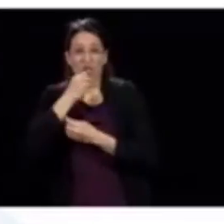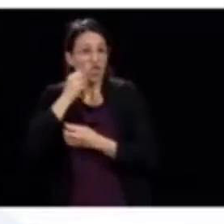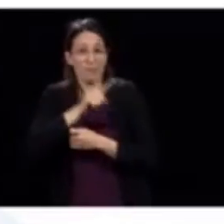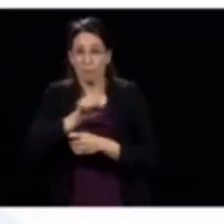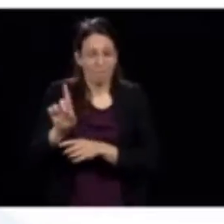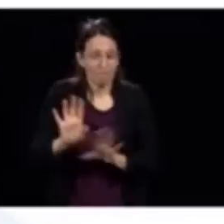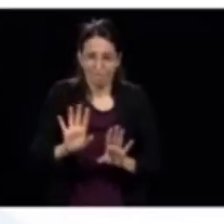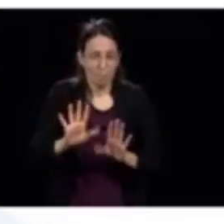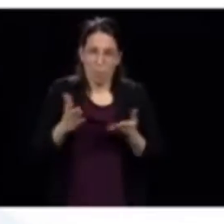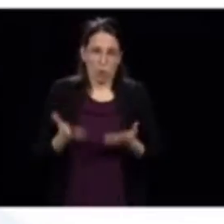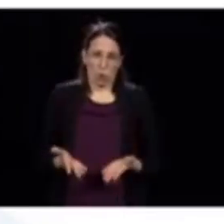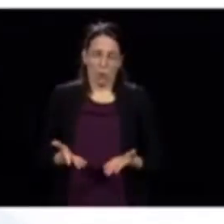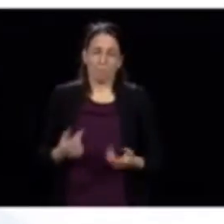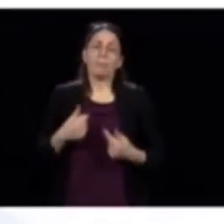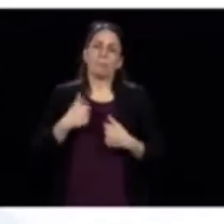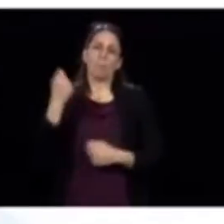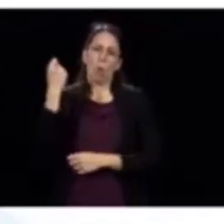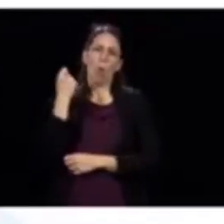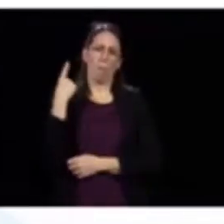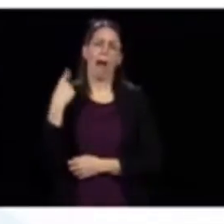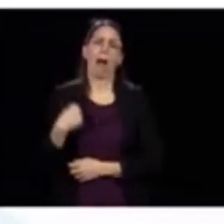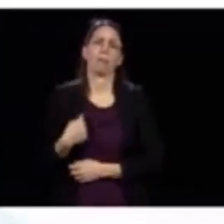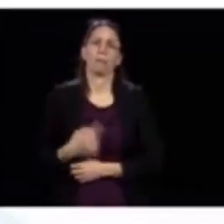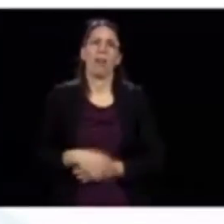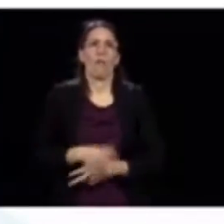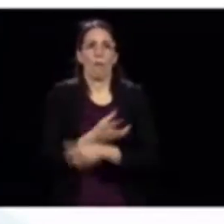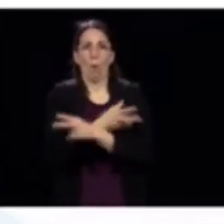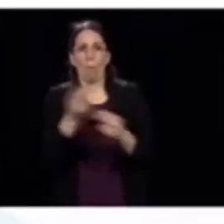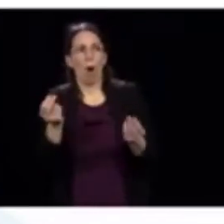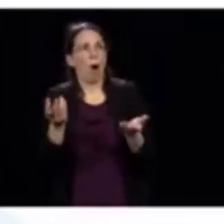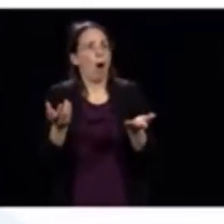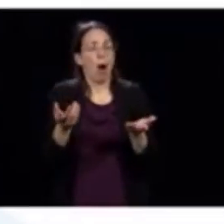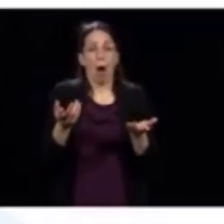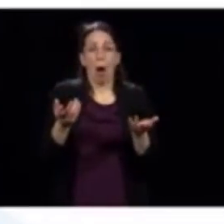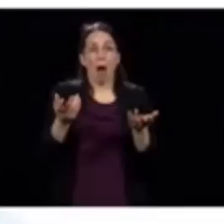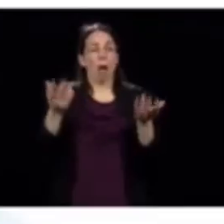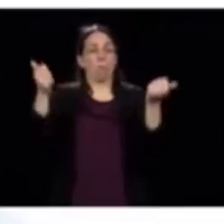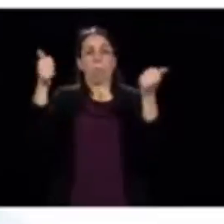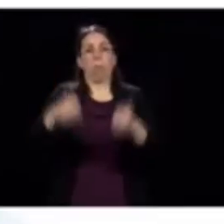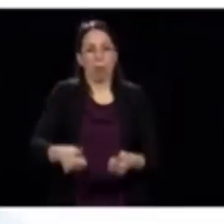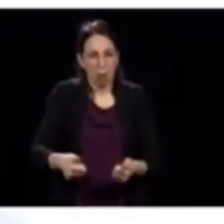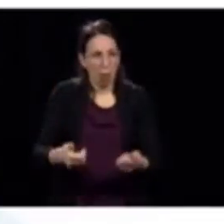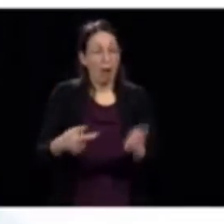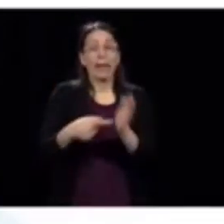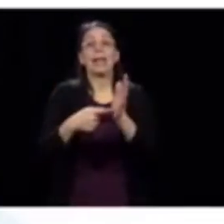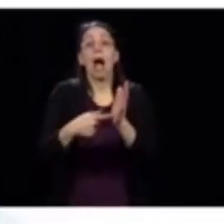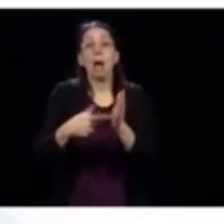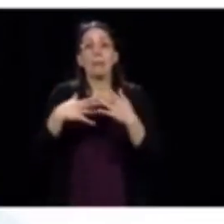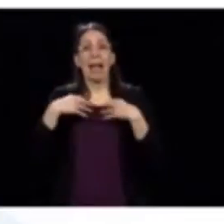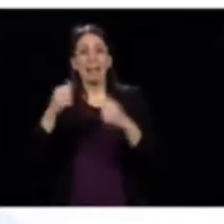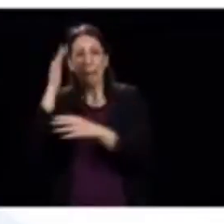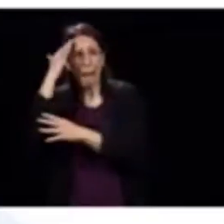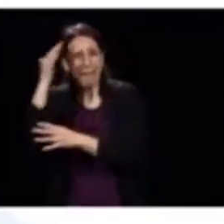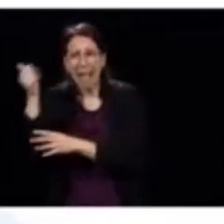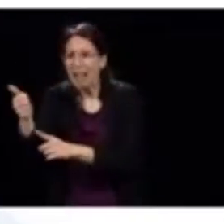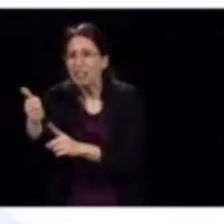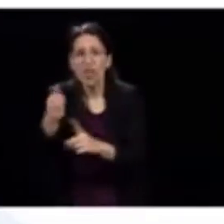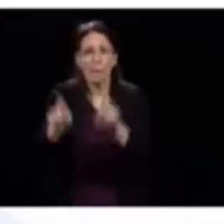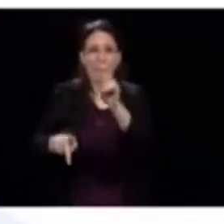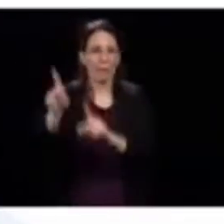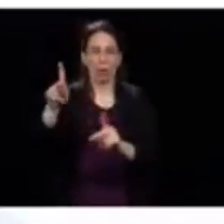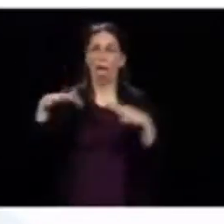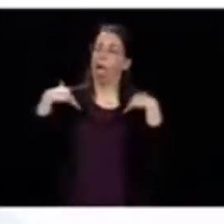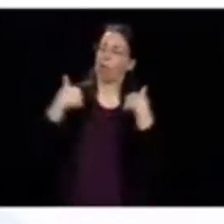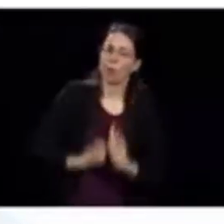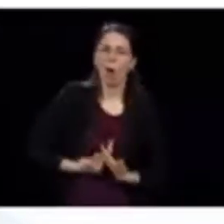très bien, là, que je ne pas qu se retrouve avec des énormes problèmes de santé mentale dans les prochains mois, là. Donc, il va